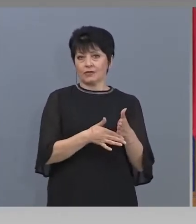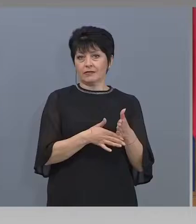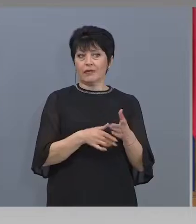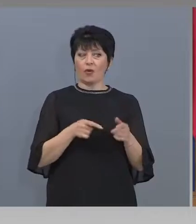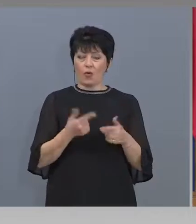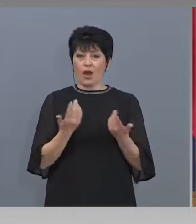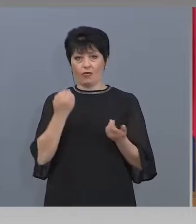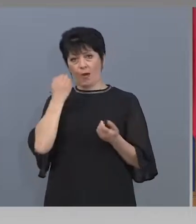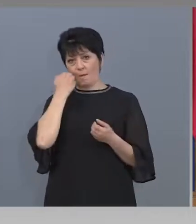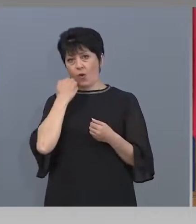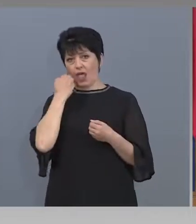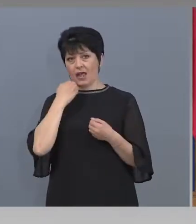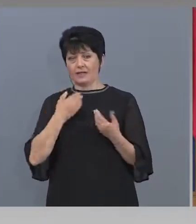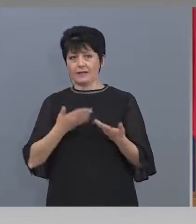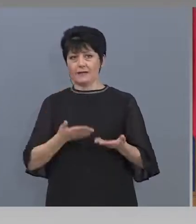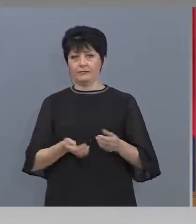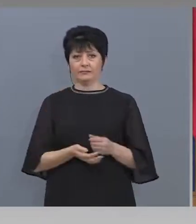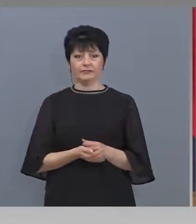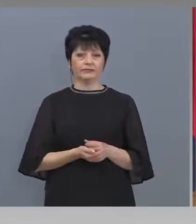Това ме вълнува.